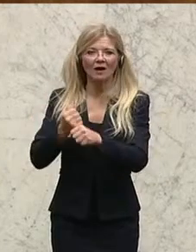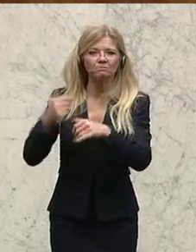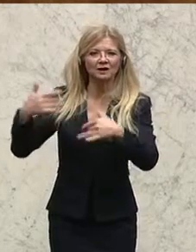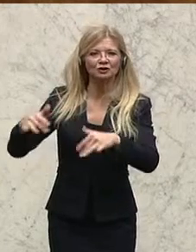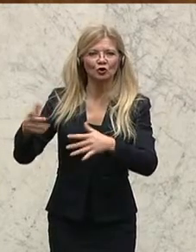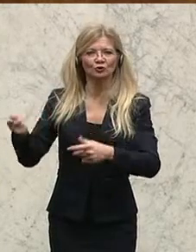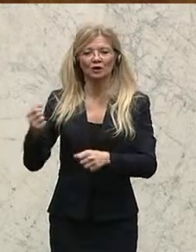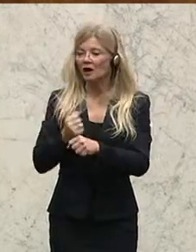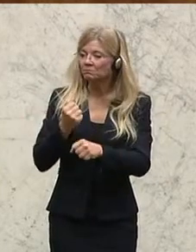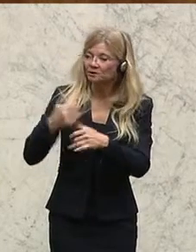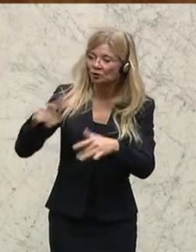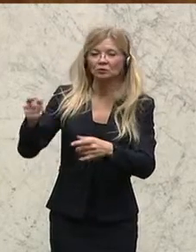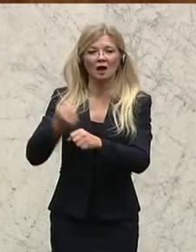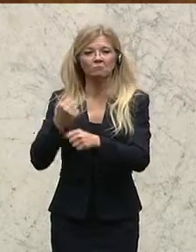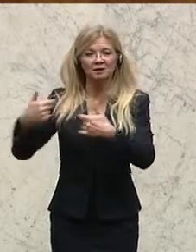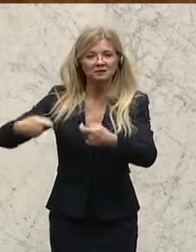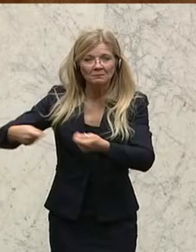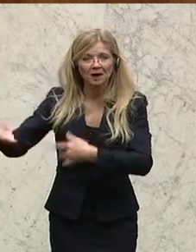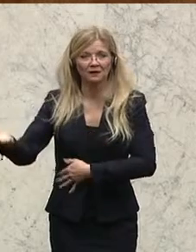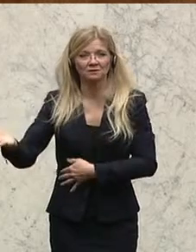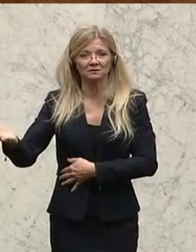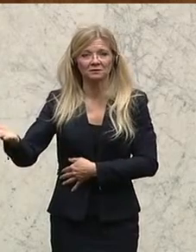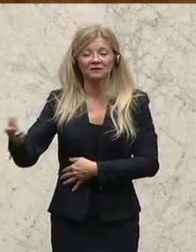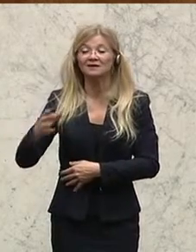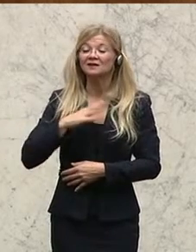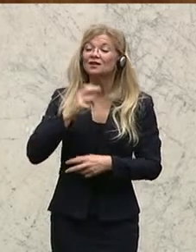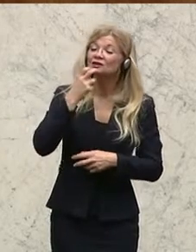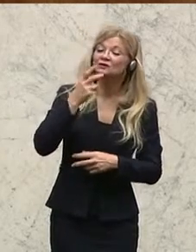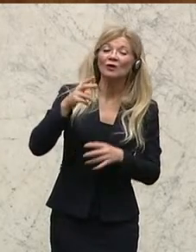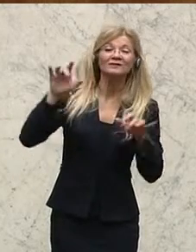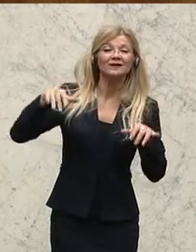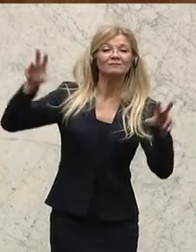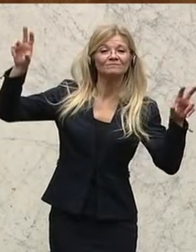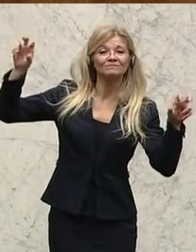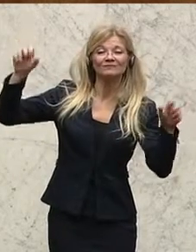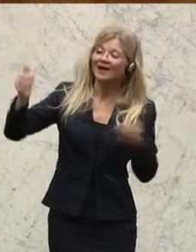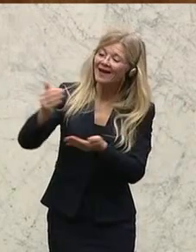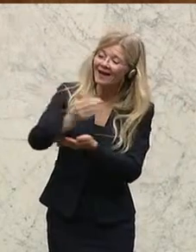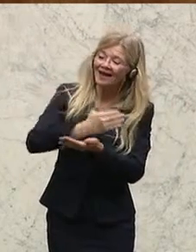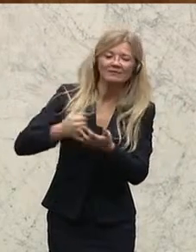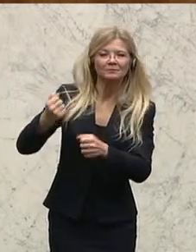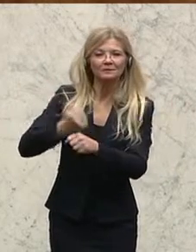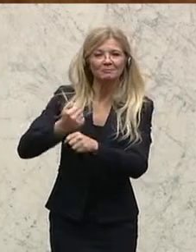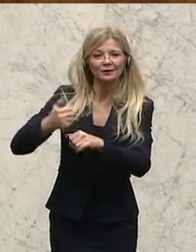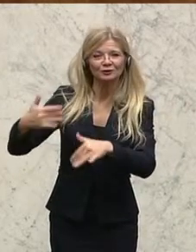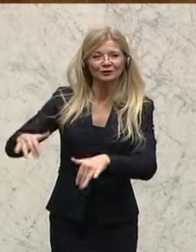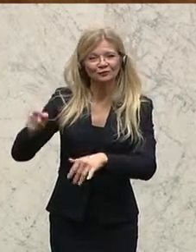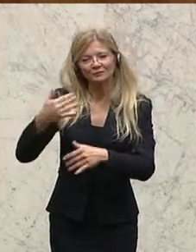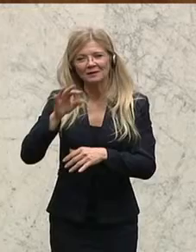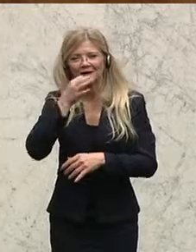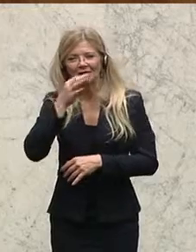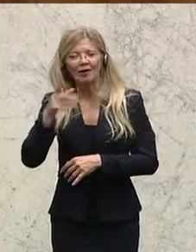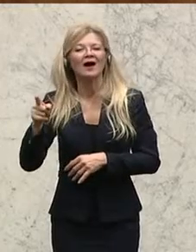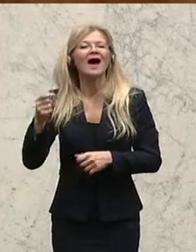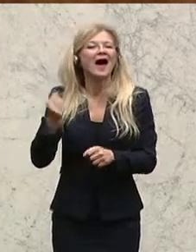über Arbeitslosigkeit und Arbeitsmarkt. Das Wort Erwerbsarbeitslosigkeit ist etwas präziser, weil Arbeitslose gibt es eigentlich nicht. Das Thema